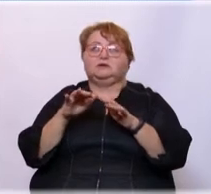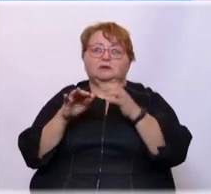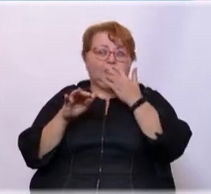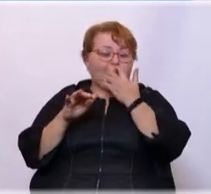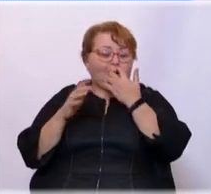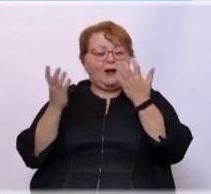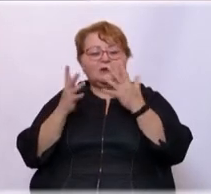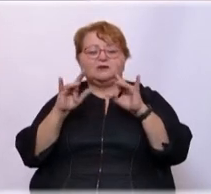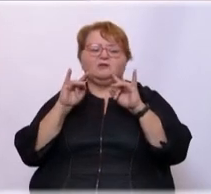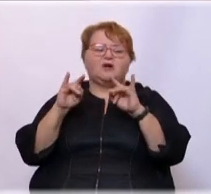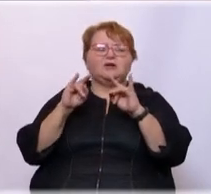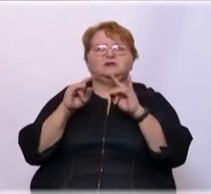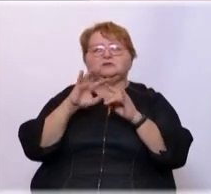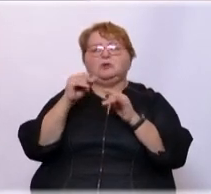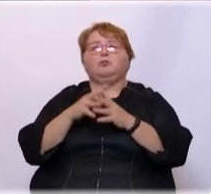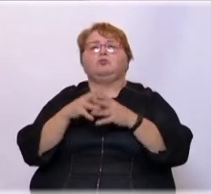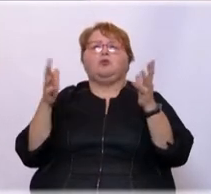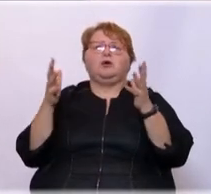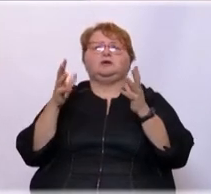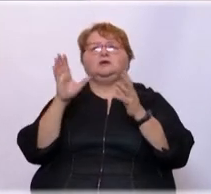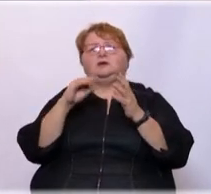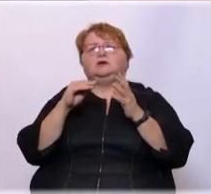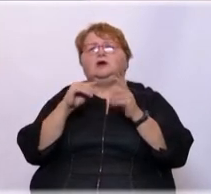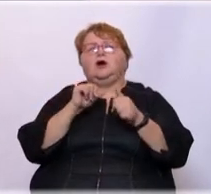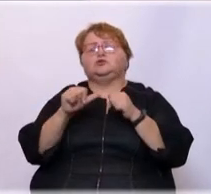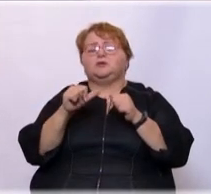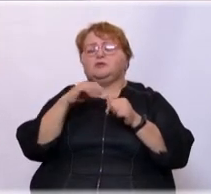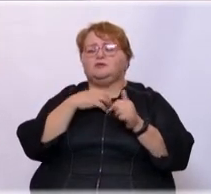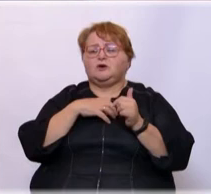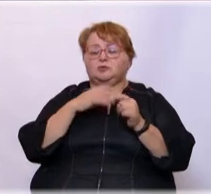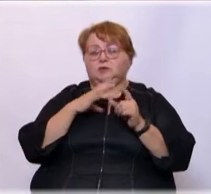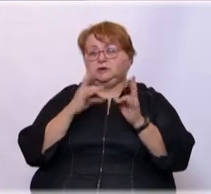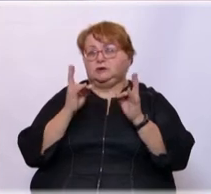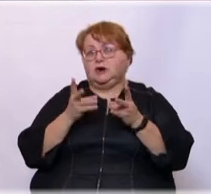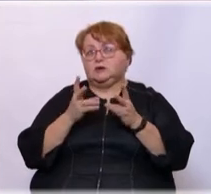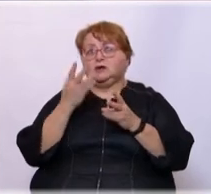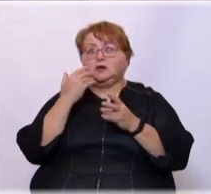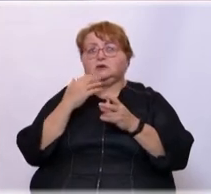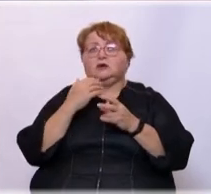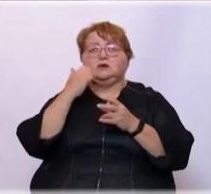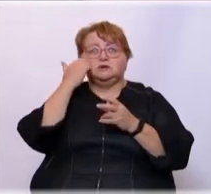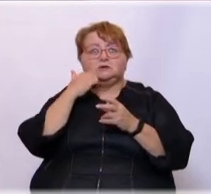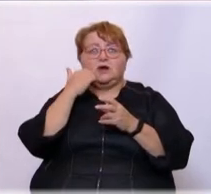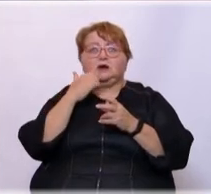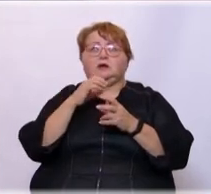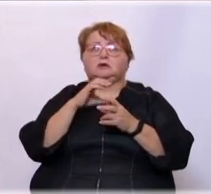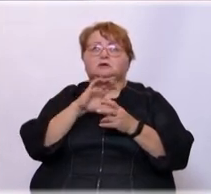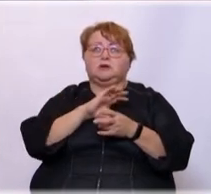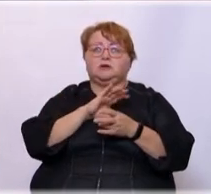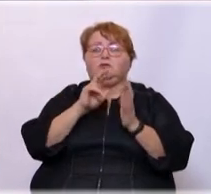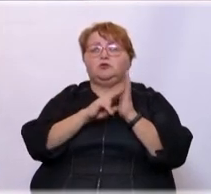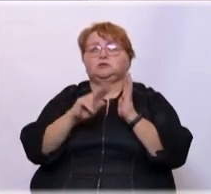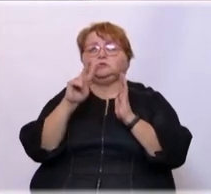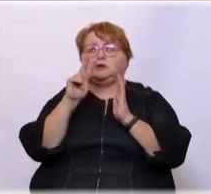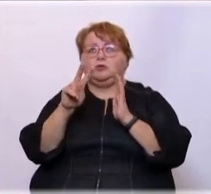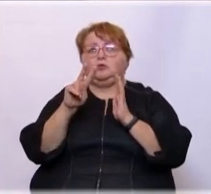Ну, какие-то фанатские, не самые лучшие. Более того, особенно здесь была важная, была трагедия, когда с «Харлемом» играл «Спартак» в 1982 году.